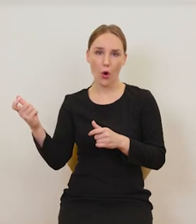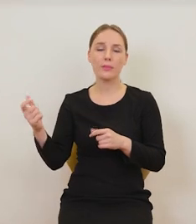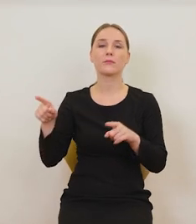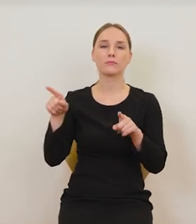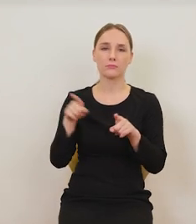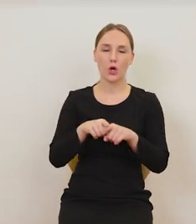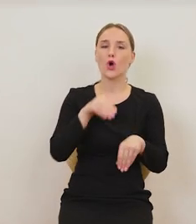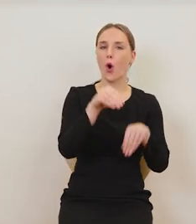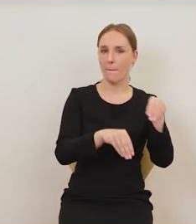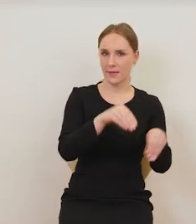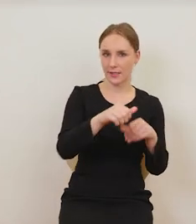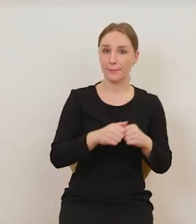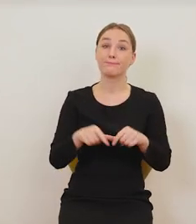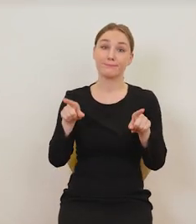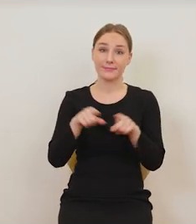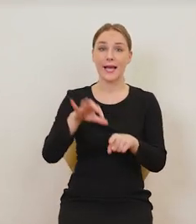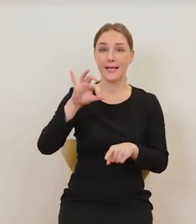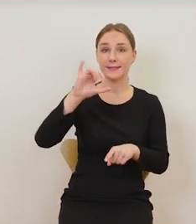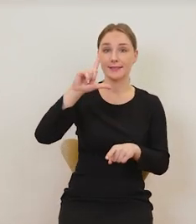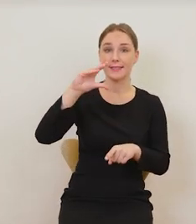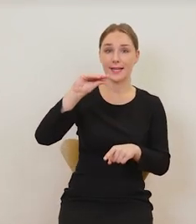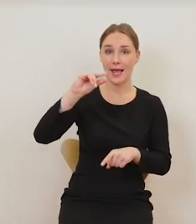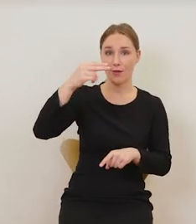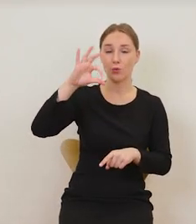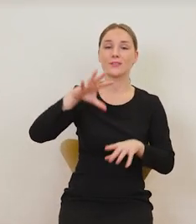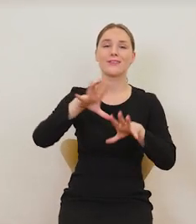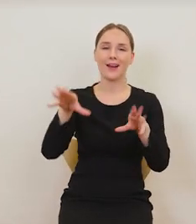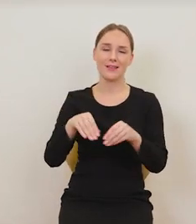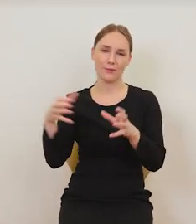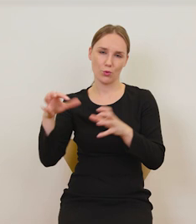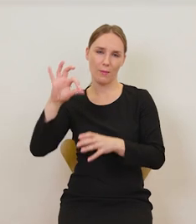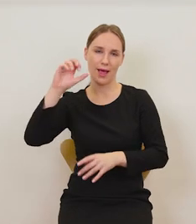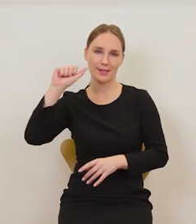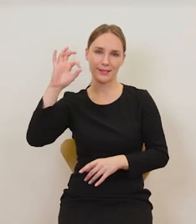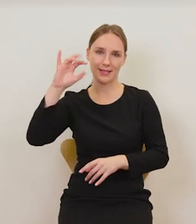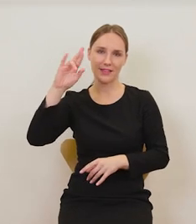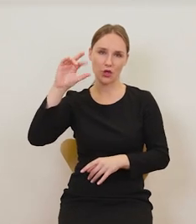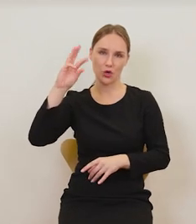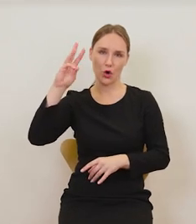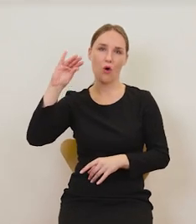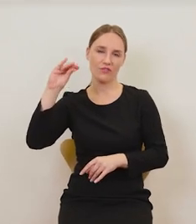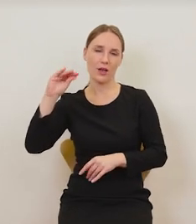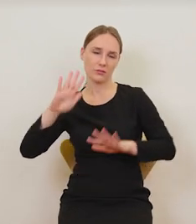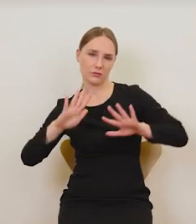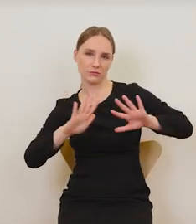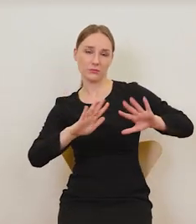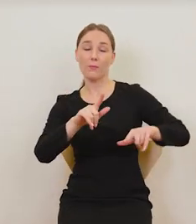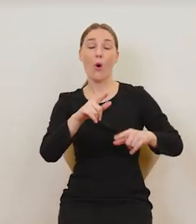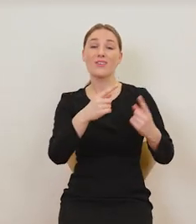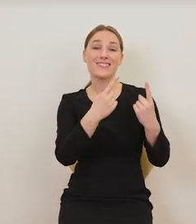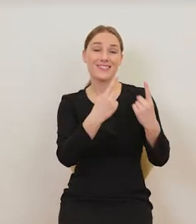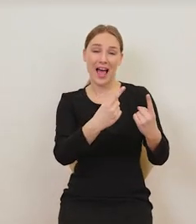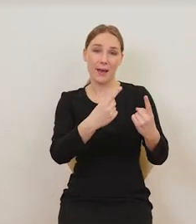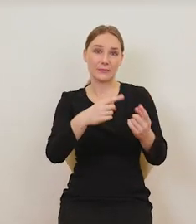Silenius w otoczeniu tych satyrów podtrzymywany, no bo nie jest w stanie